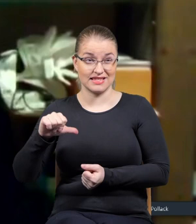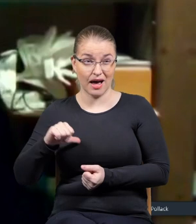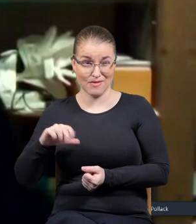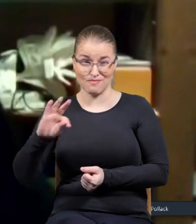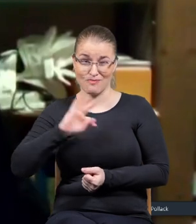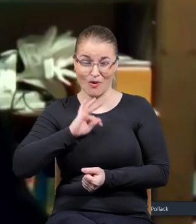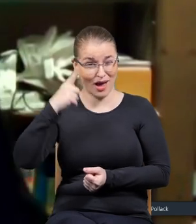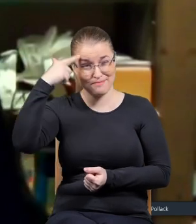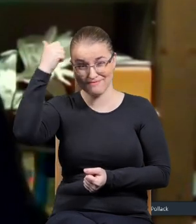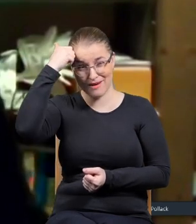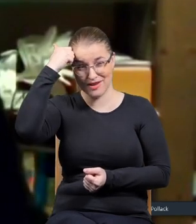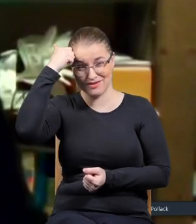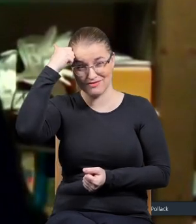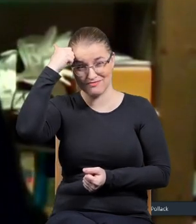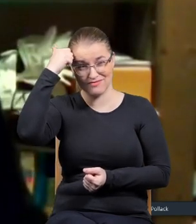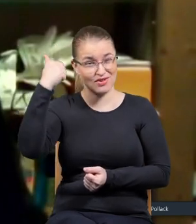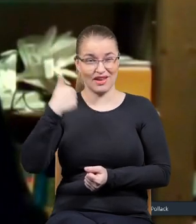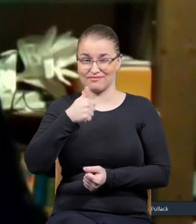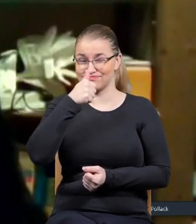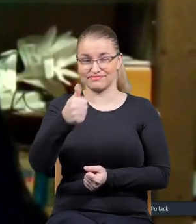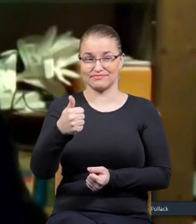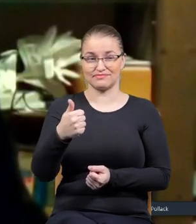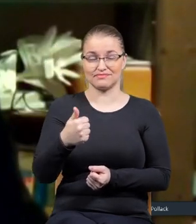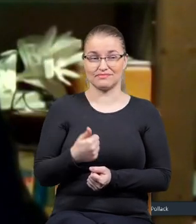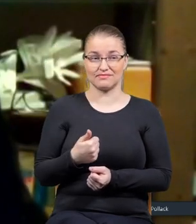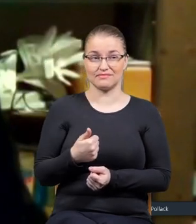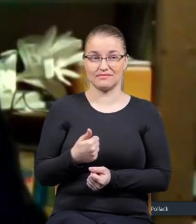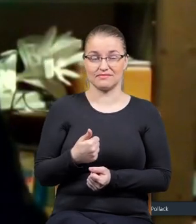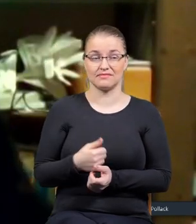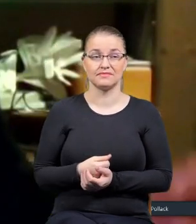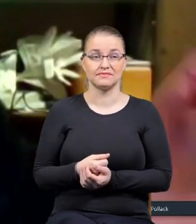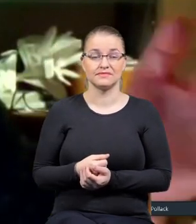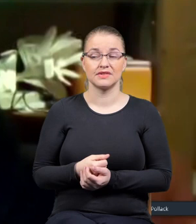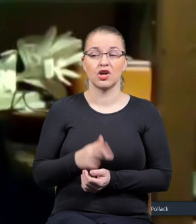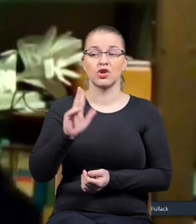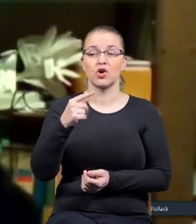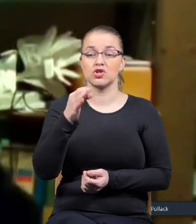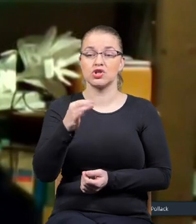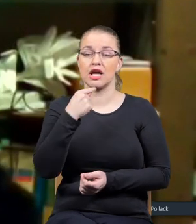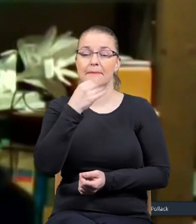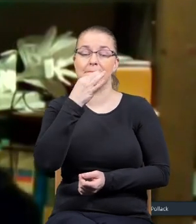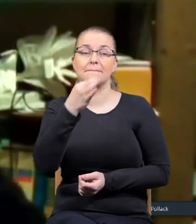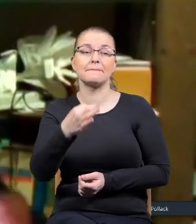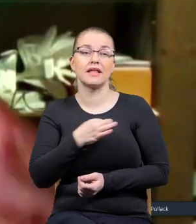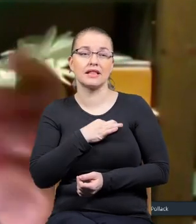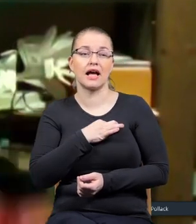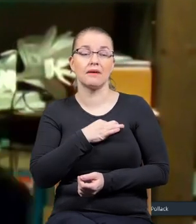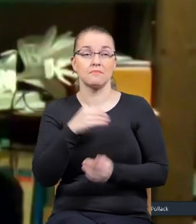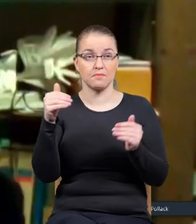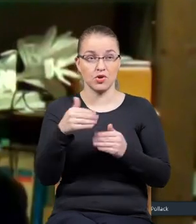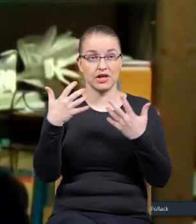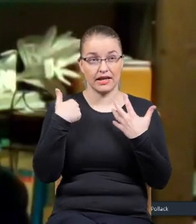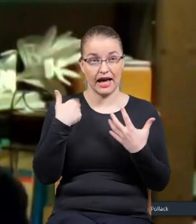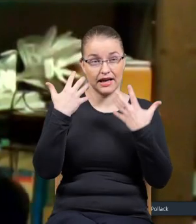moją pamięć to jestem skubiony po prostu. Jestem skubiony. Dzisiaj ktoś mnie pyta, czy ja nie chciałbym